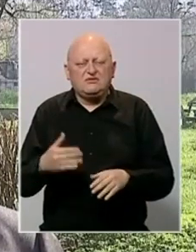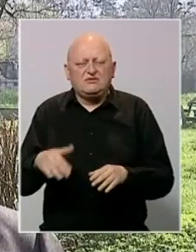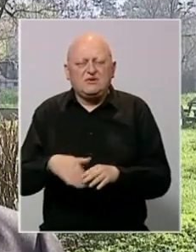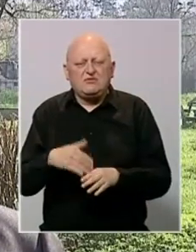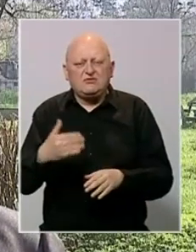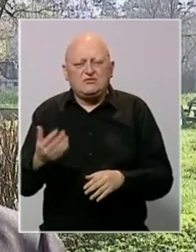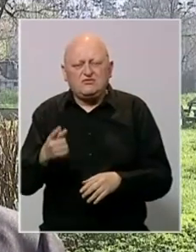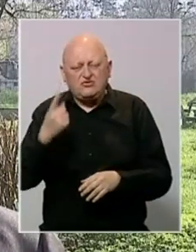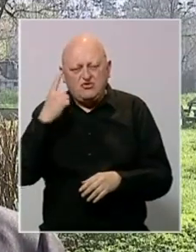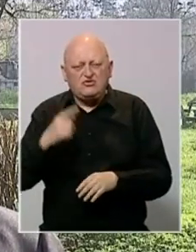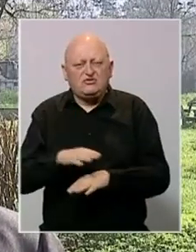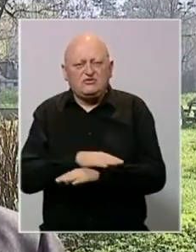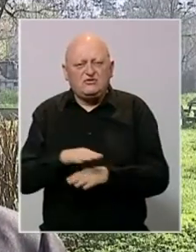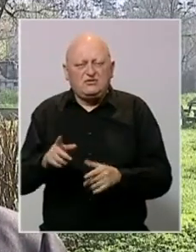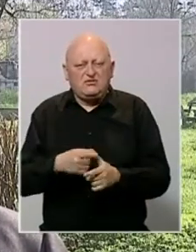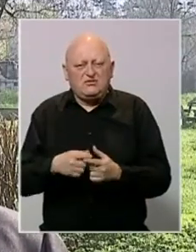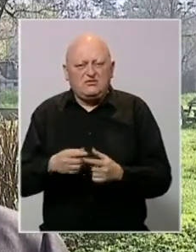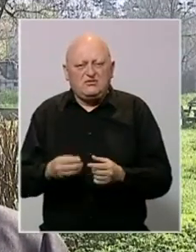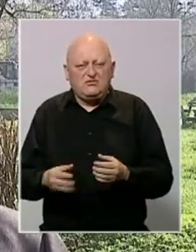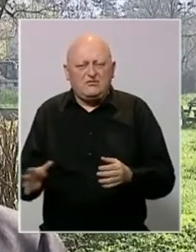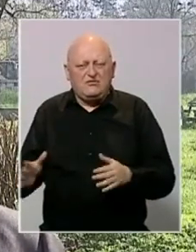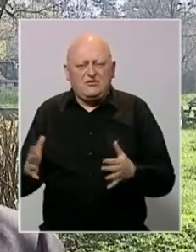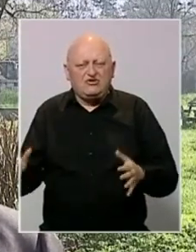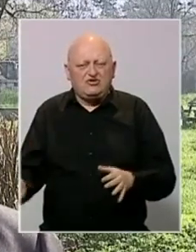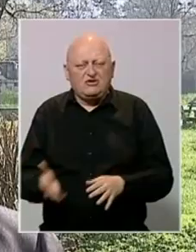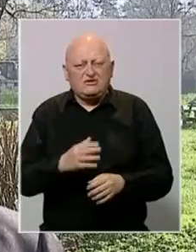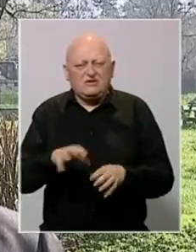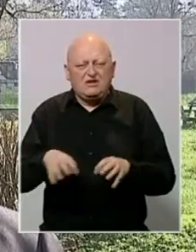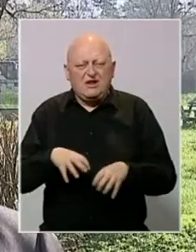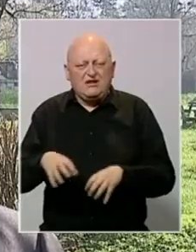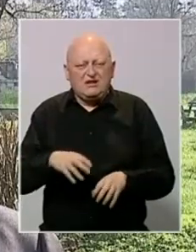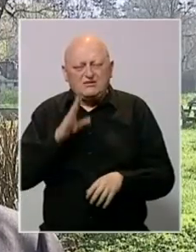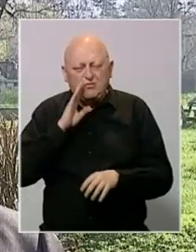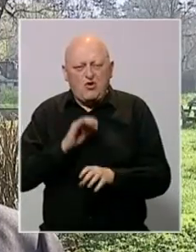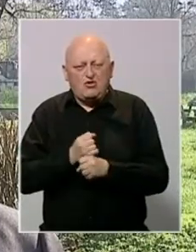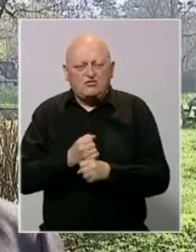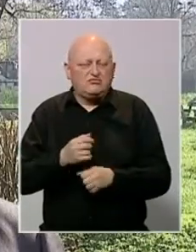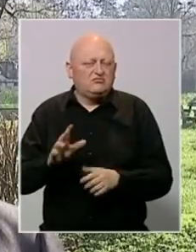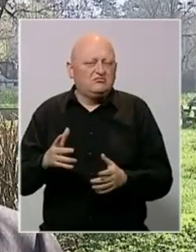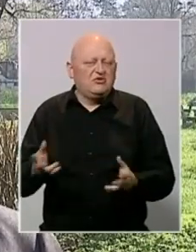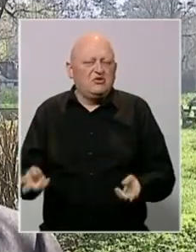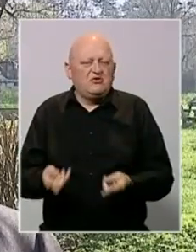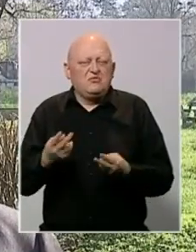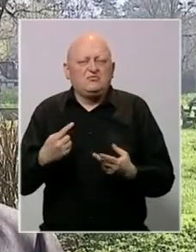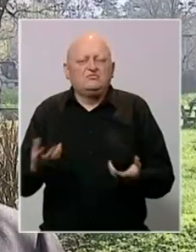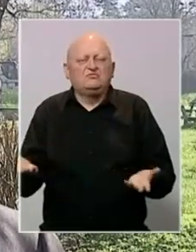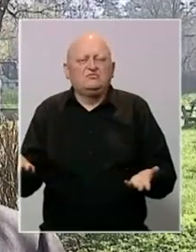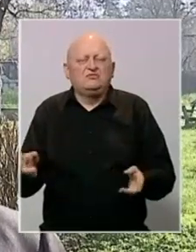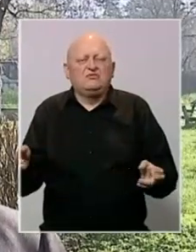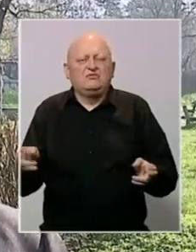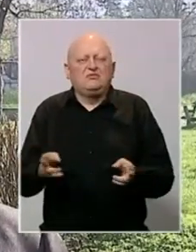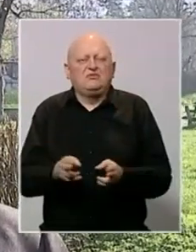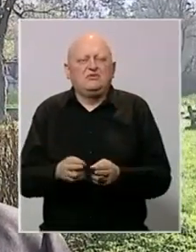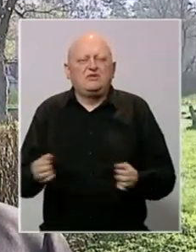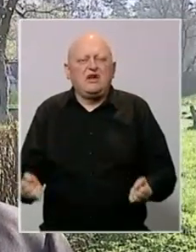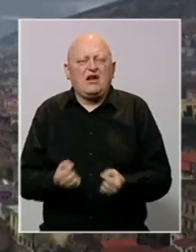s druge strane znači bukvalno ili još veći odlazak radne snage iz Bosne i Hercegovine ili jednostavno, da kažem, smanjivanje